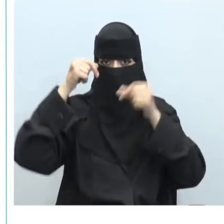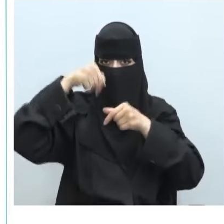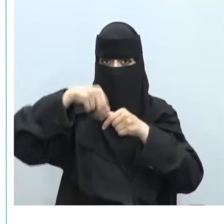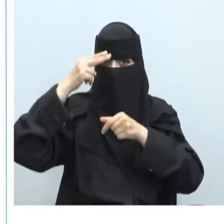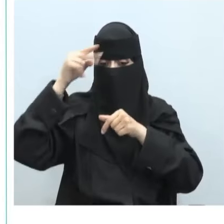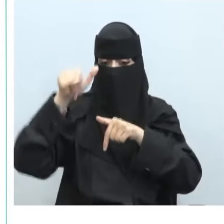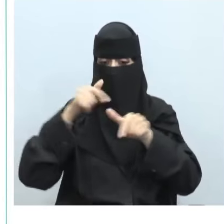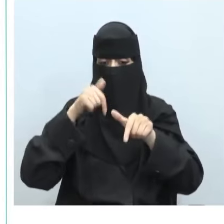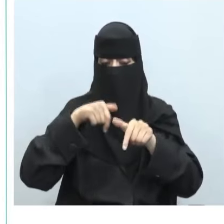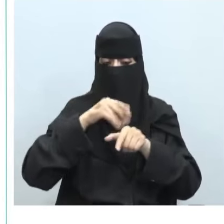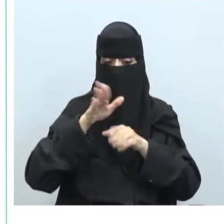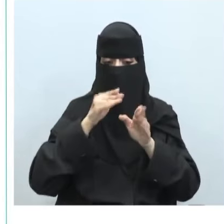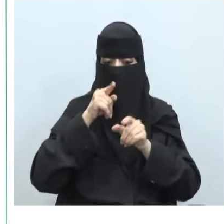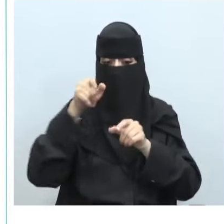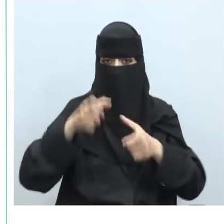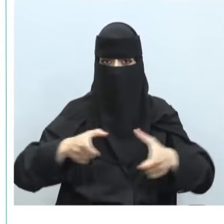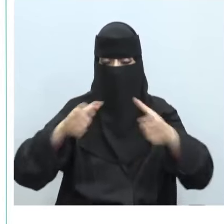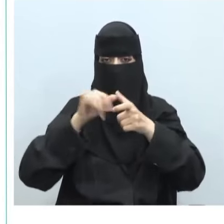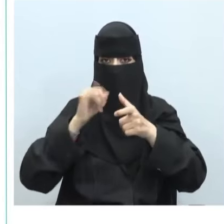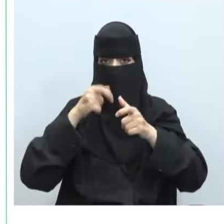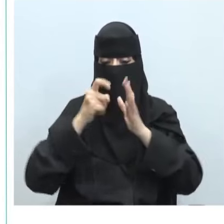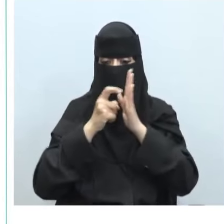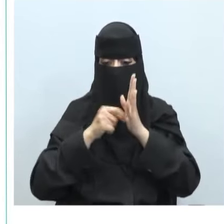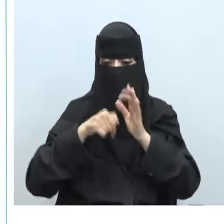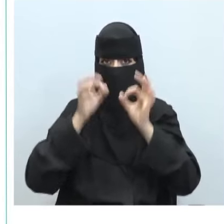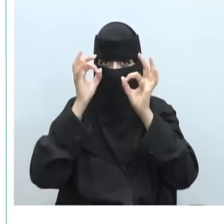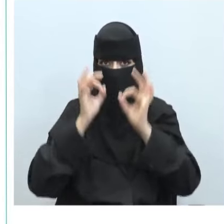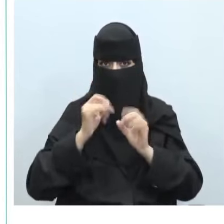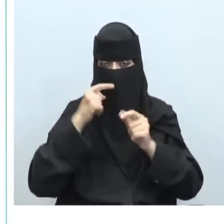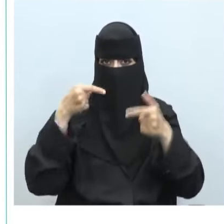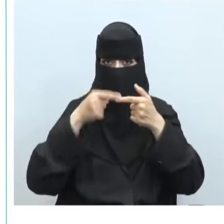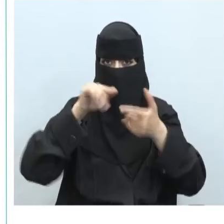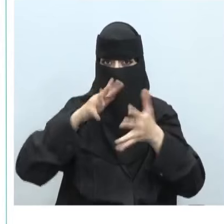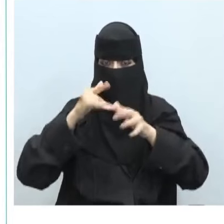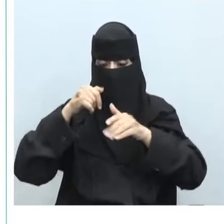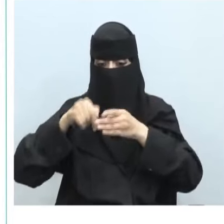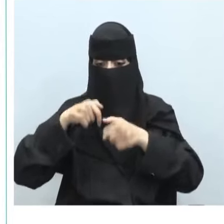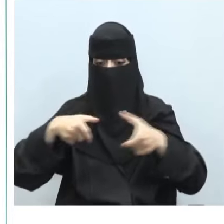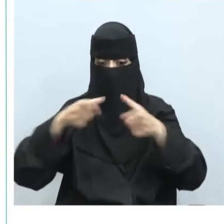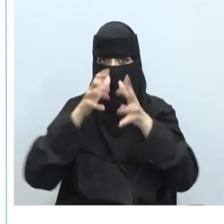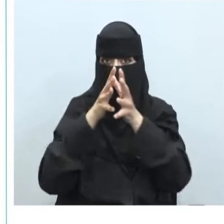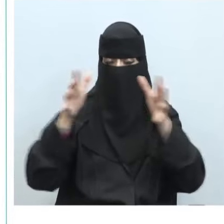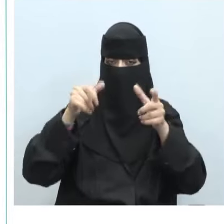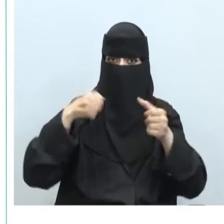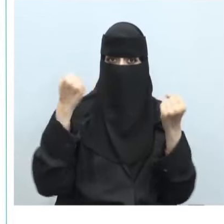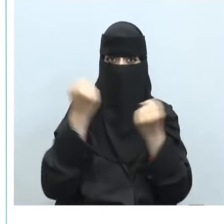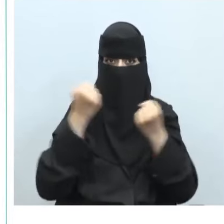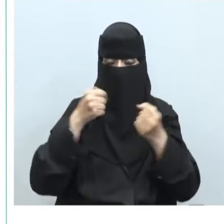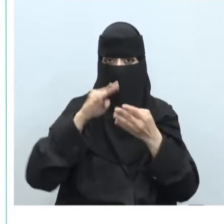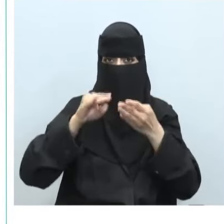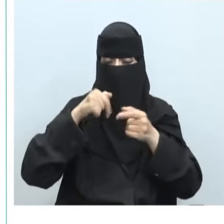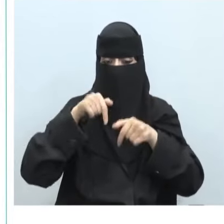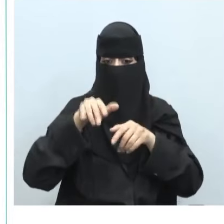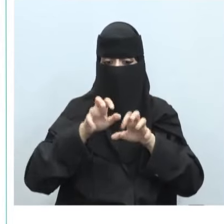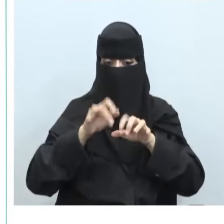المملكة العربية السعودية هو مجموعة من القوانين والضوابط التي تجرم مجموعة واسعة من أنشطة الجرائم